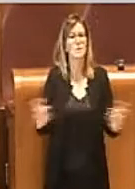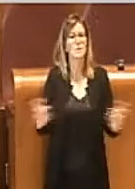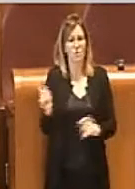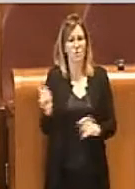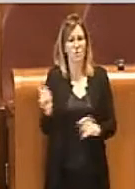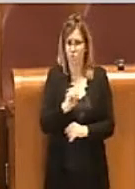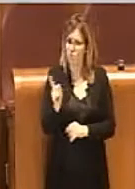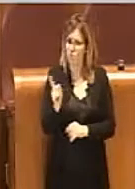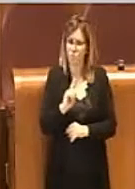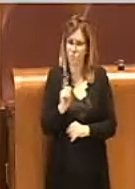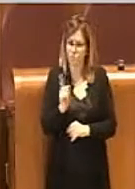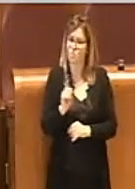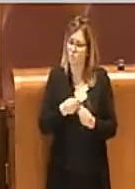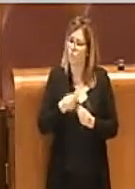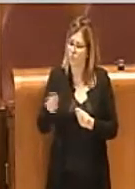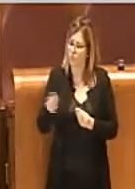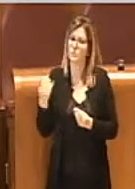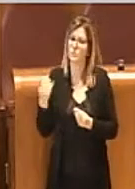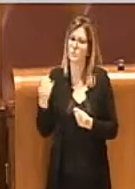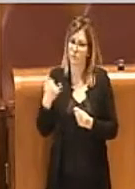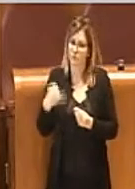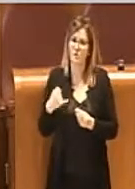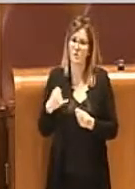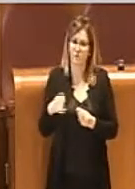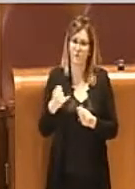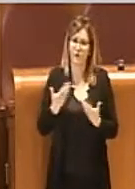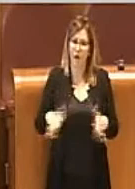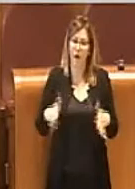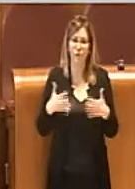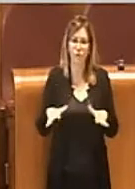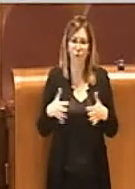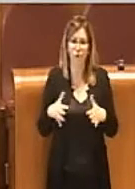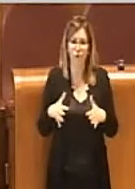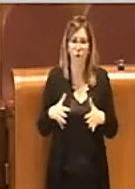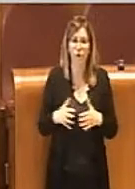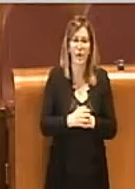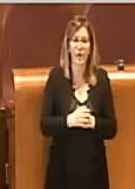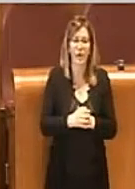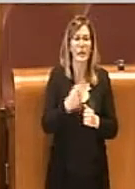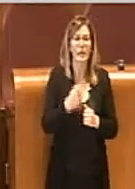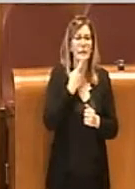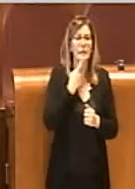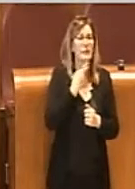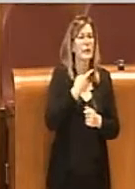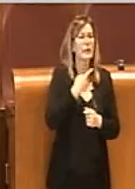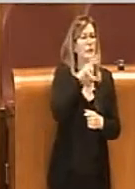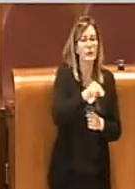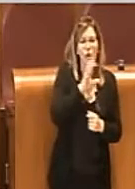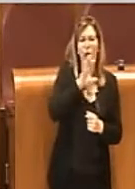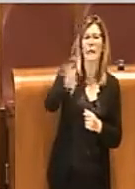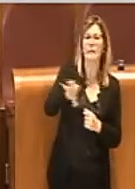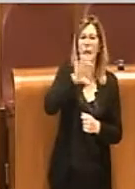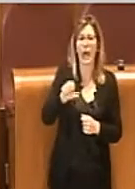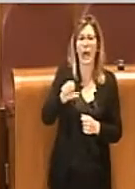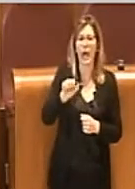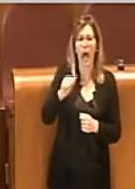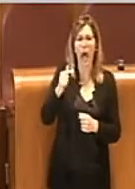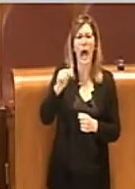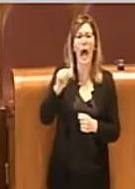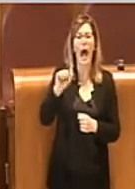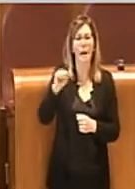impossibile ma inaccettabile anche da chi porta questi attacchi verso questa azienda e sono state distribuite 200